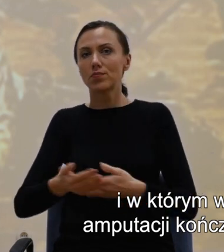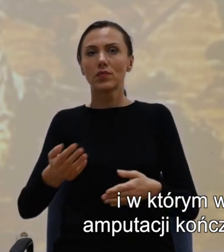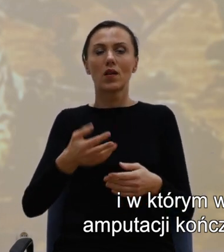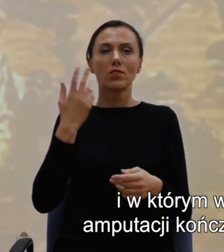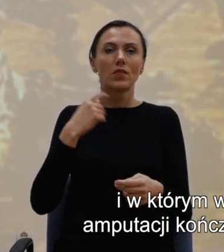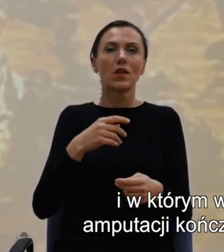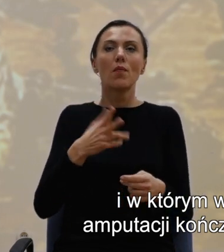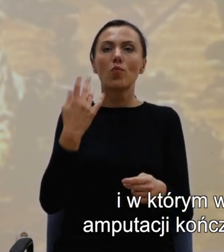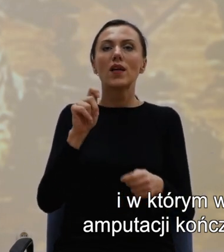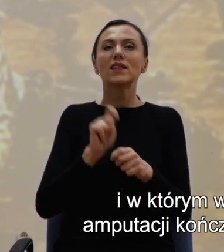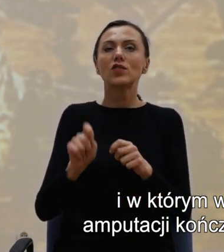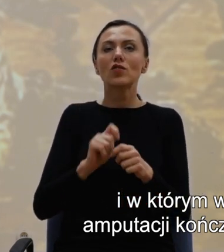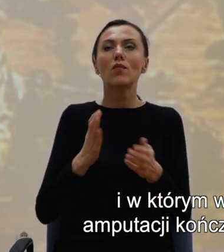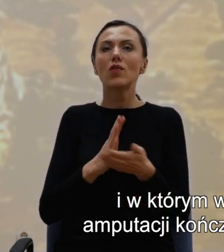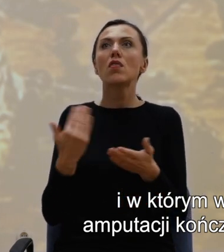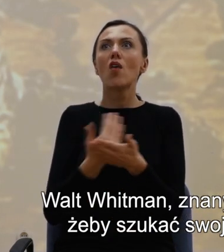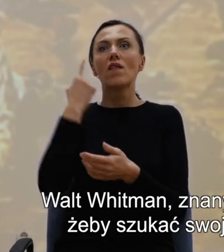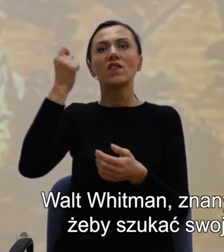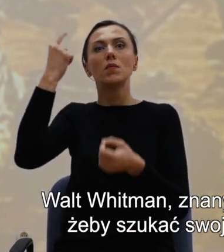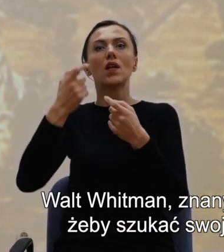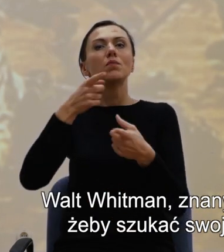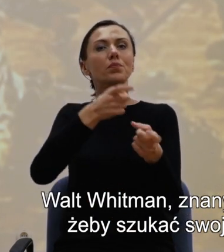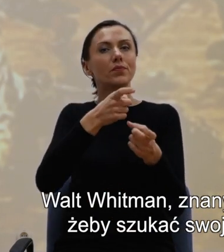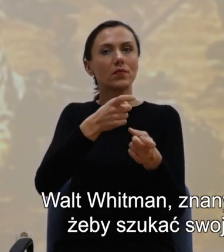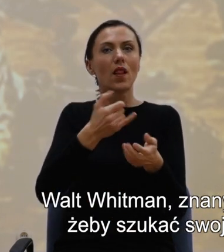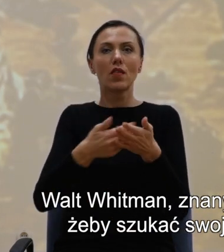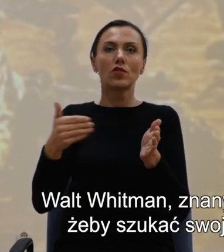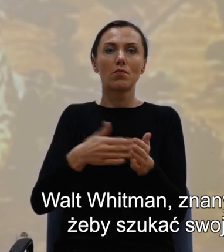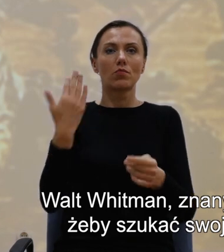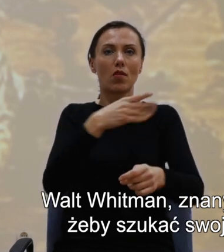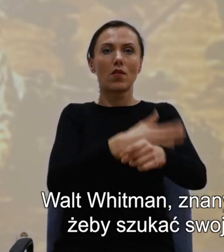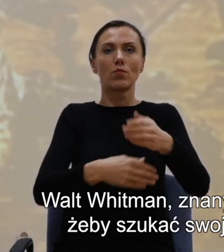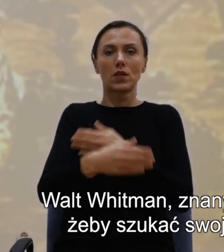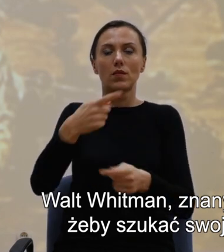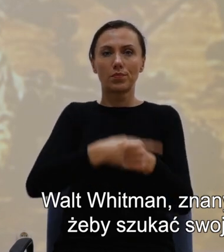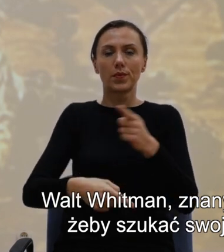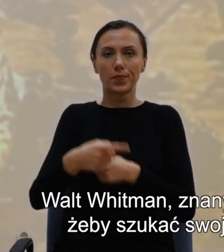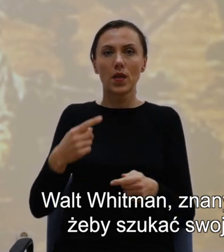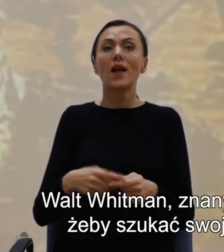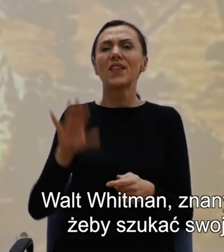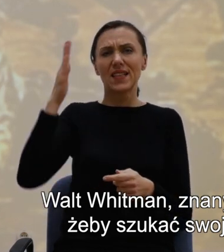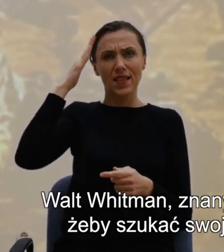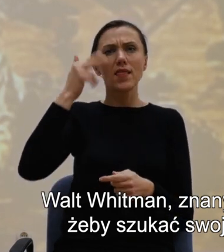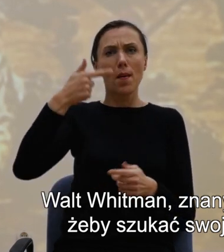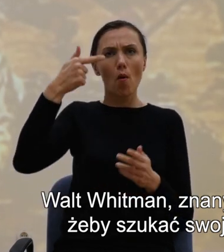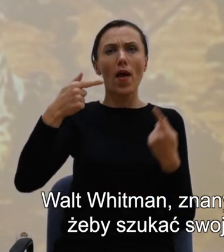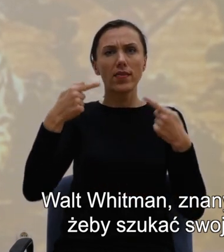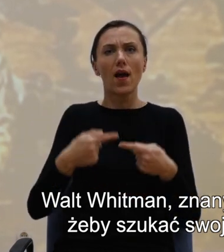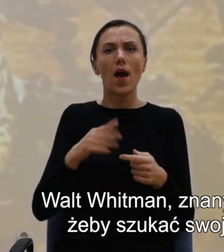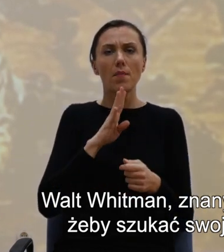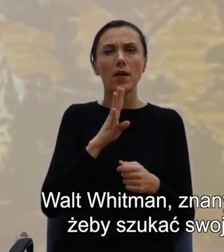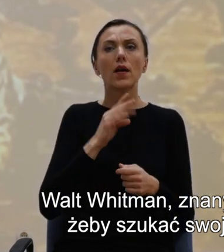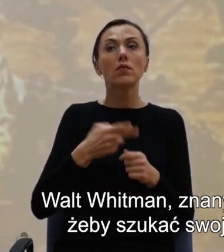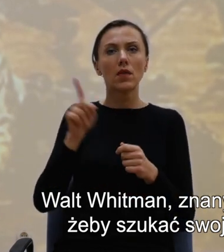nowe typy pocisków. Walt Whitman, znany poeta amerykański, który